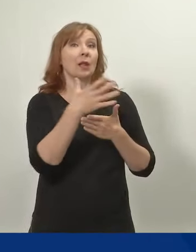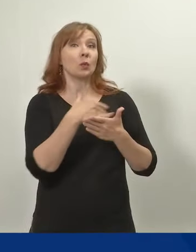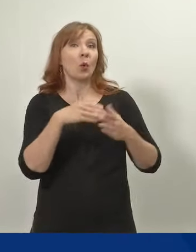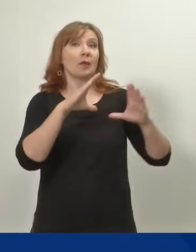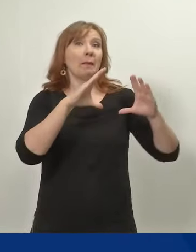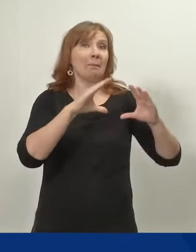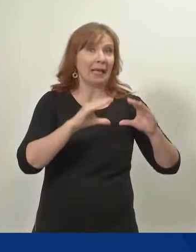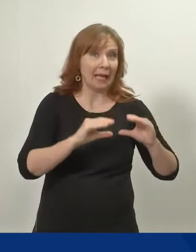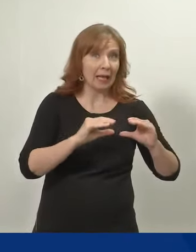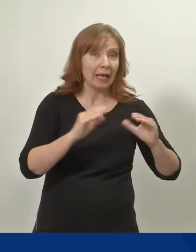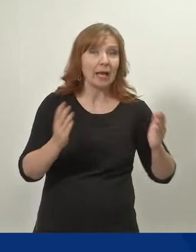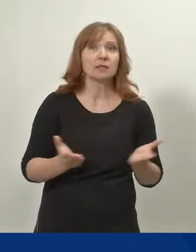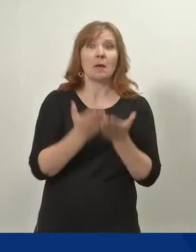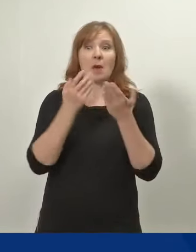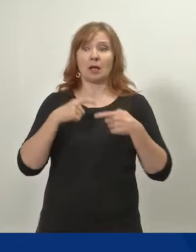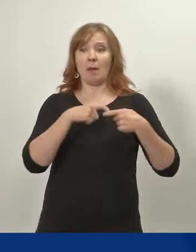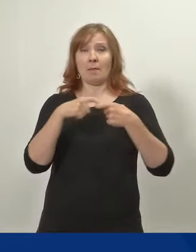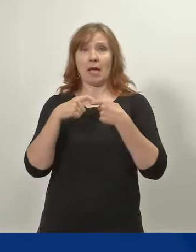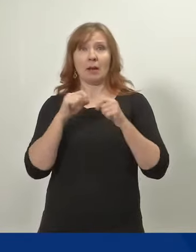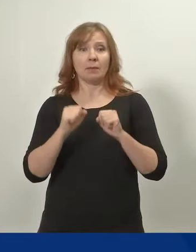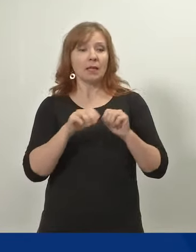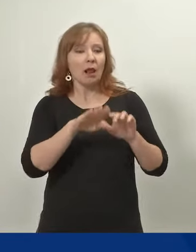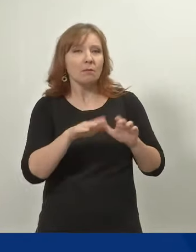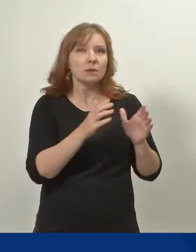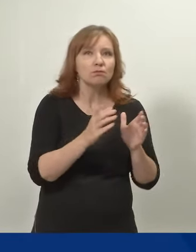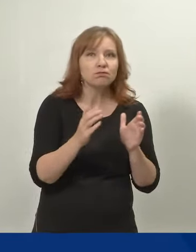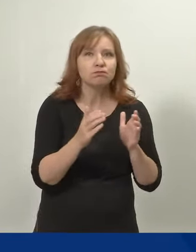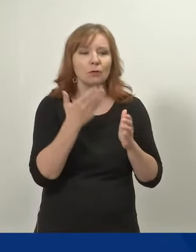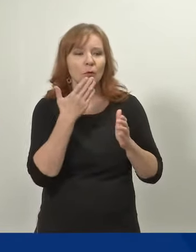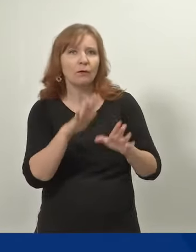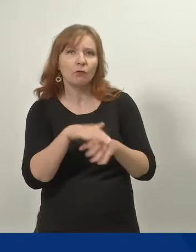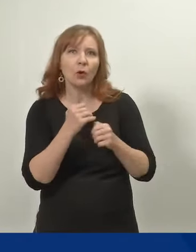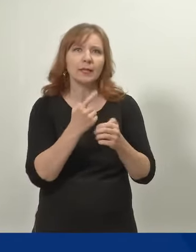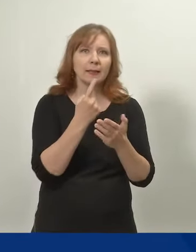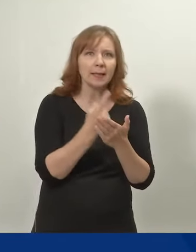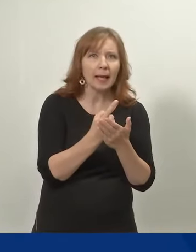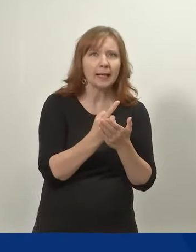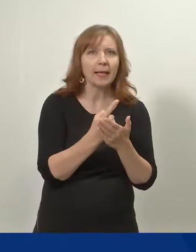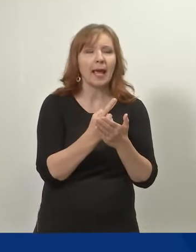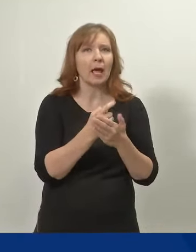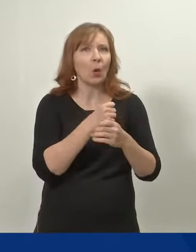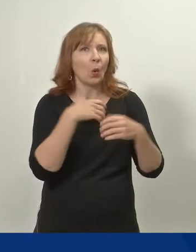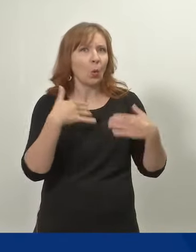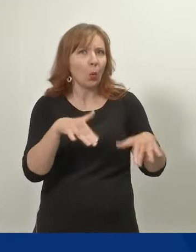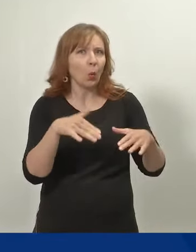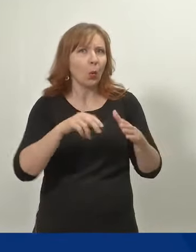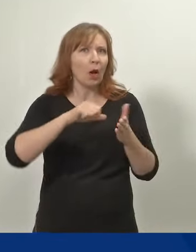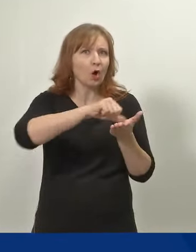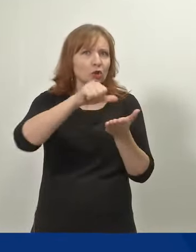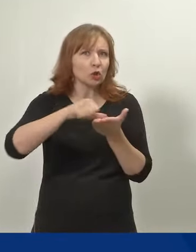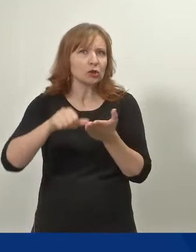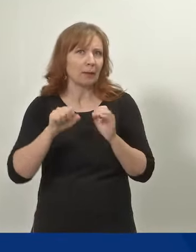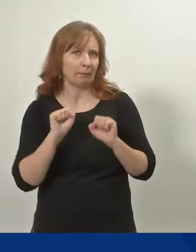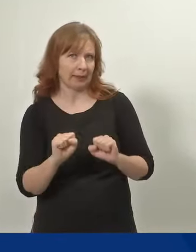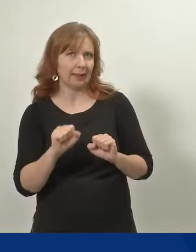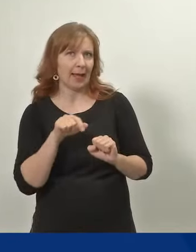samanaikaisesti perhe joutuu tekemään lapsen hyvinvoinnin kannalta tärkeitä ja joskus isojakin hankintoja.